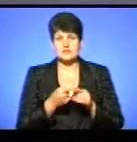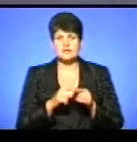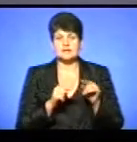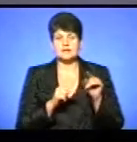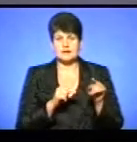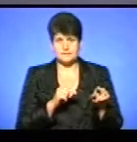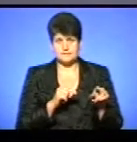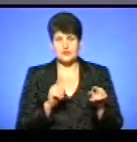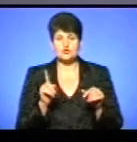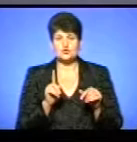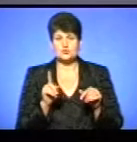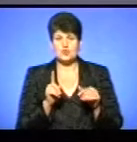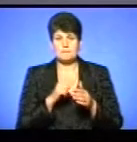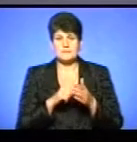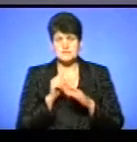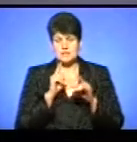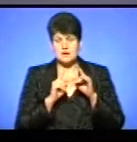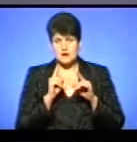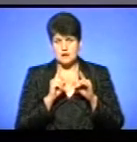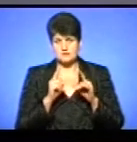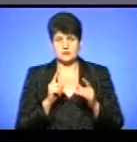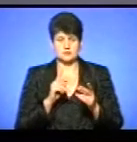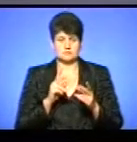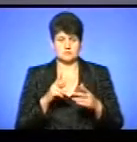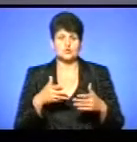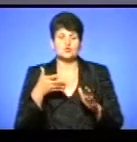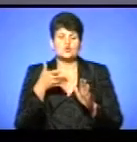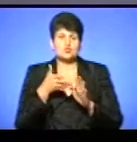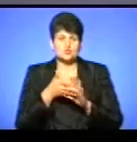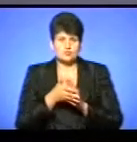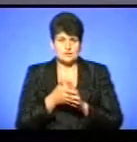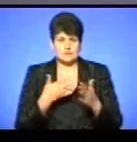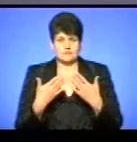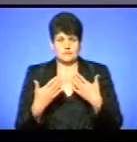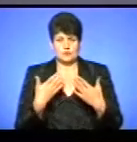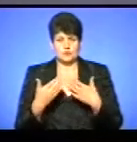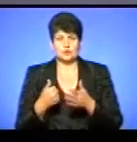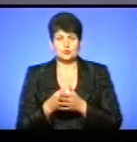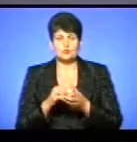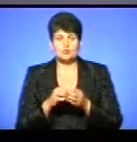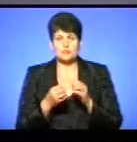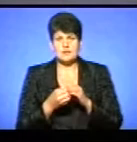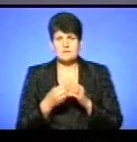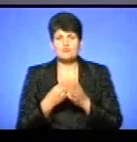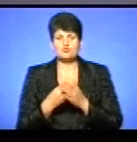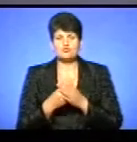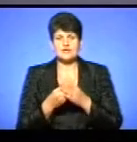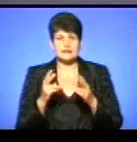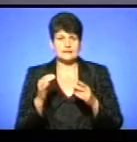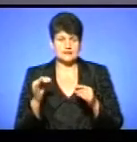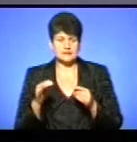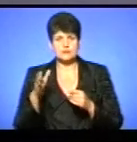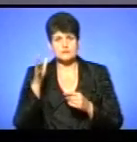що міська рада йде на зустріч з розумінням, поставилася до проблем бюджетників, в тому числі